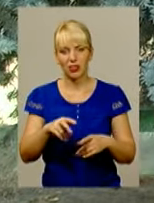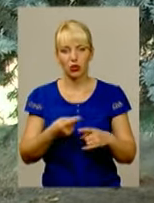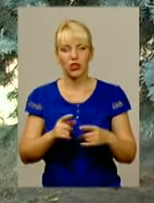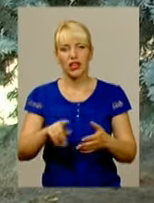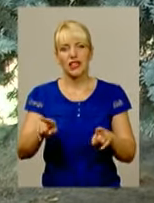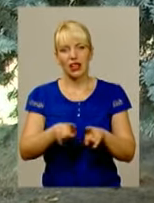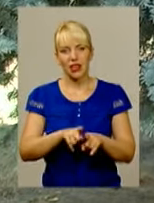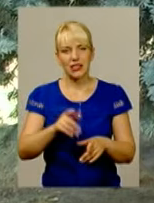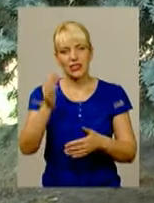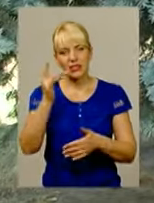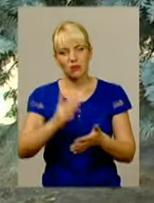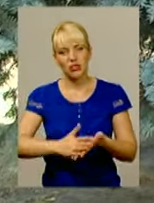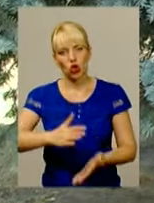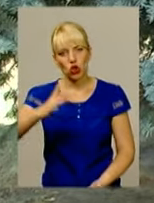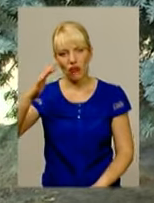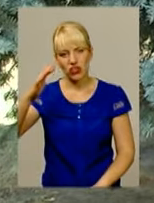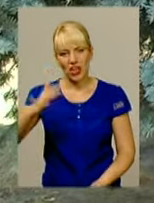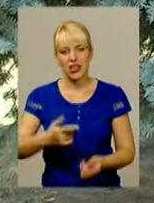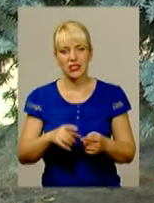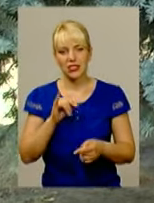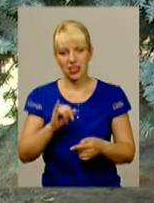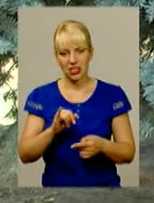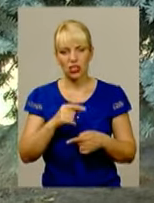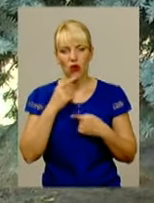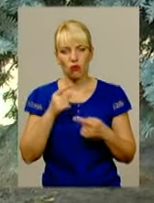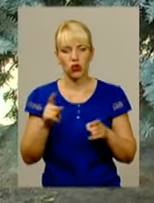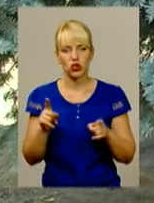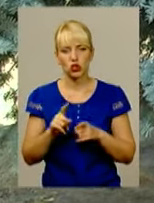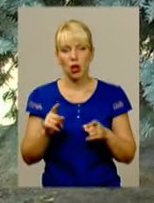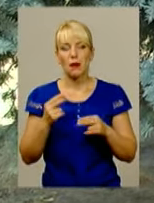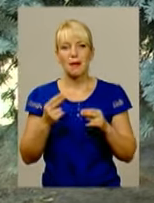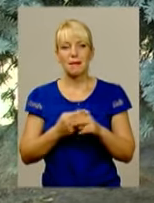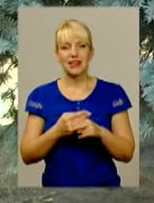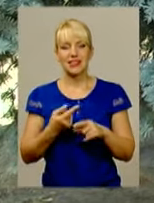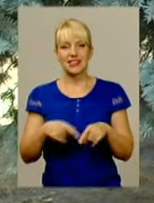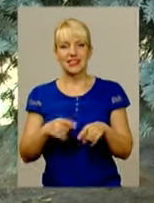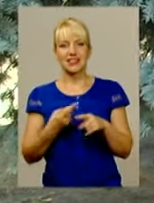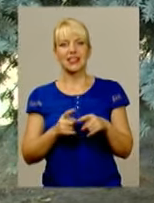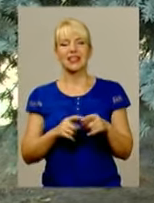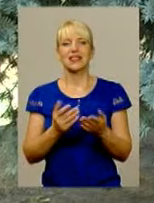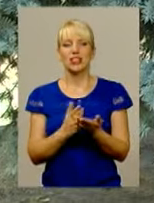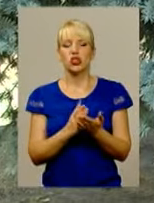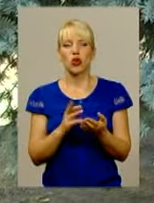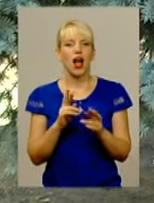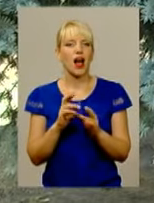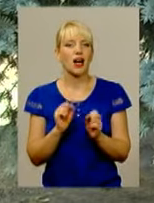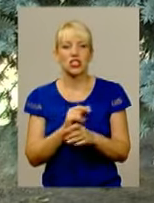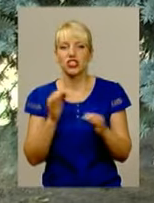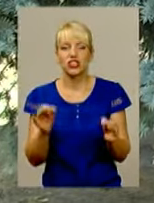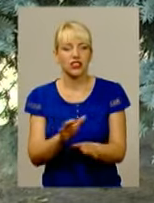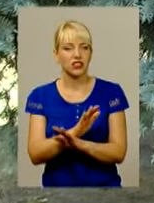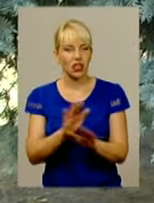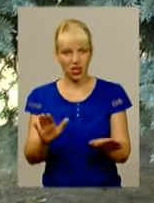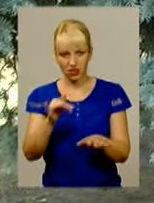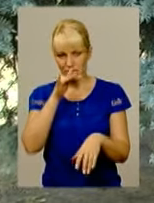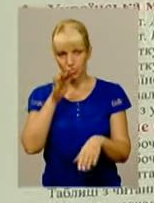довжелезний, але вчитель по цьому наголошує, що без цих книжок, ну аж ніяк, не